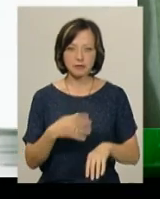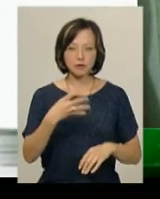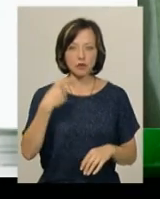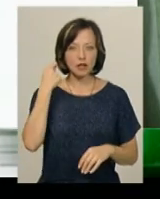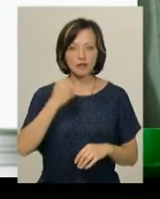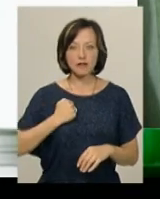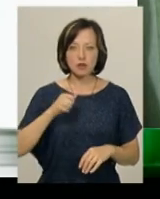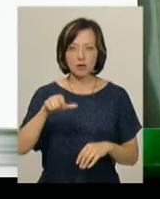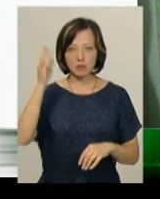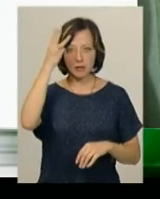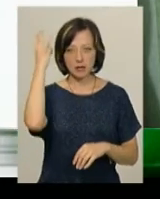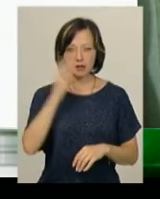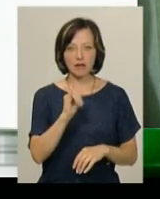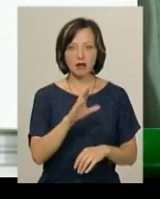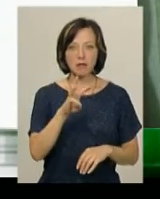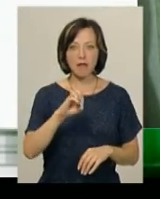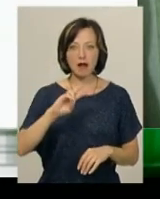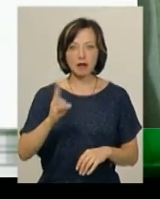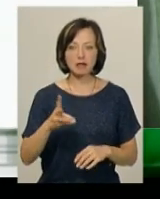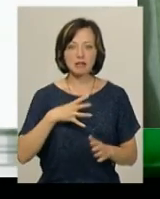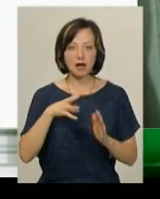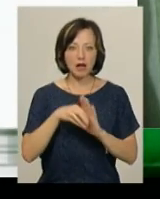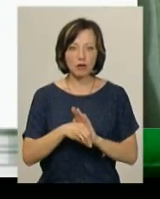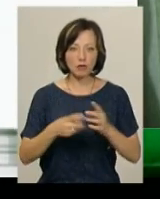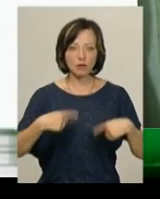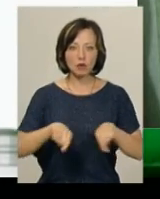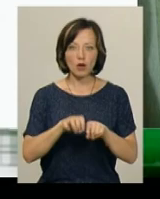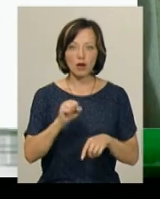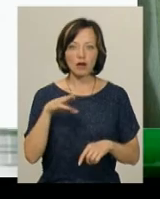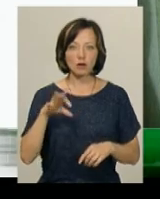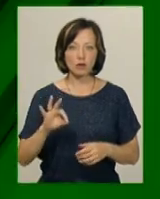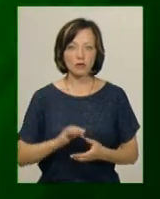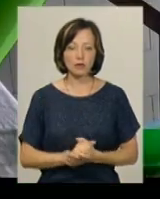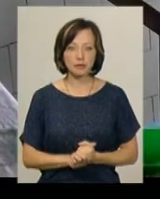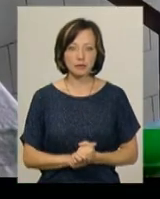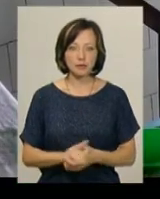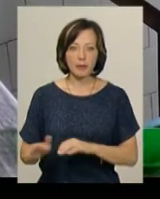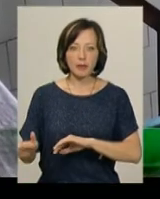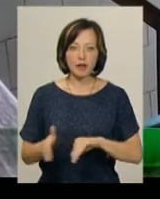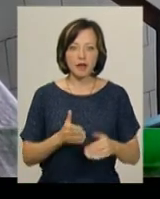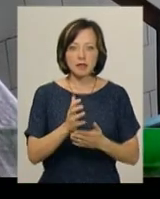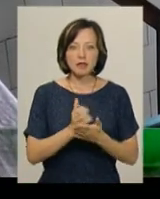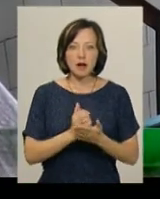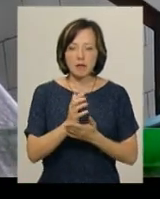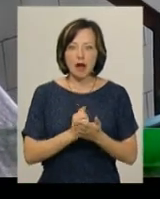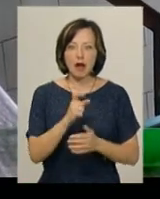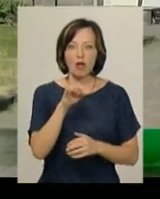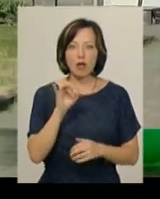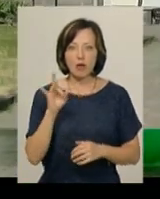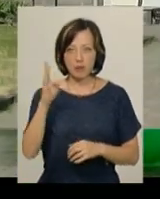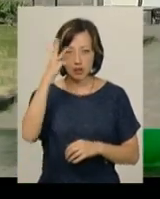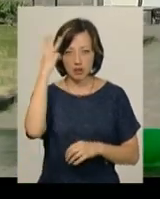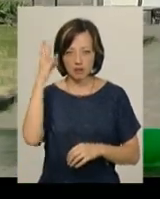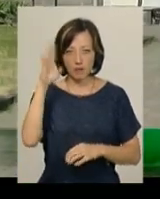-річний військовий з Хмельницького Іван Мельник загинув у зоні проведення операції об'єднаних сил. Запасів гіпохлориту натрію